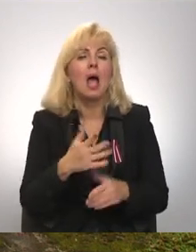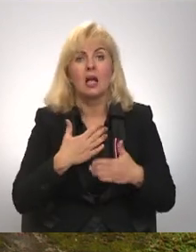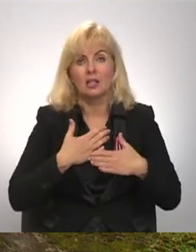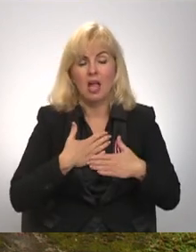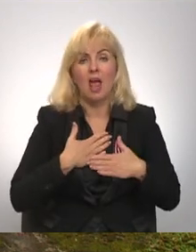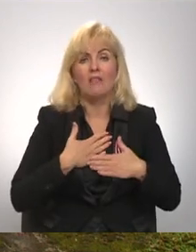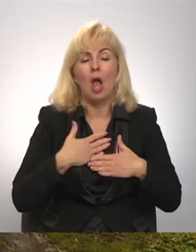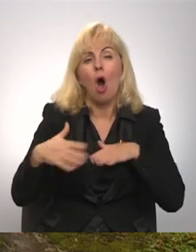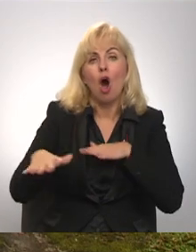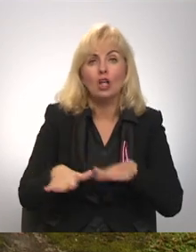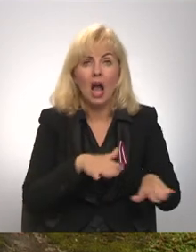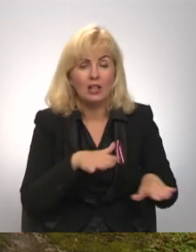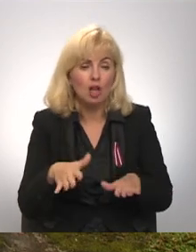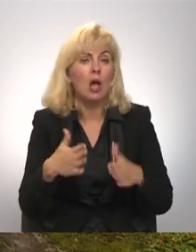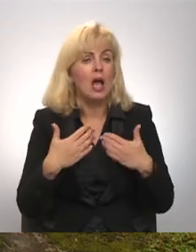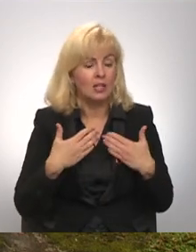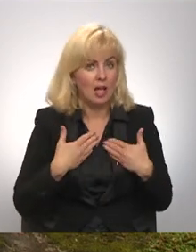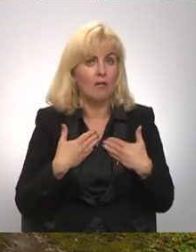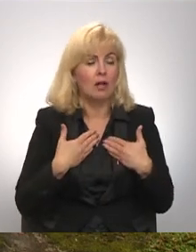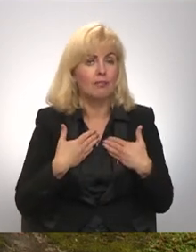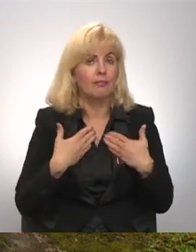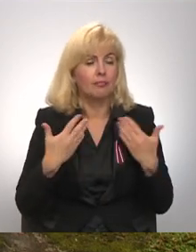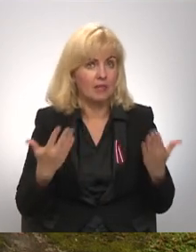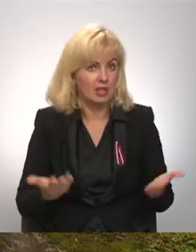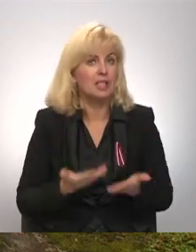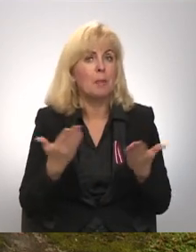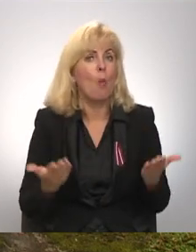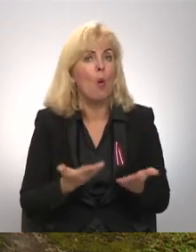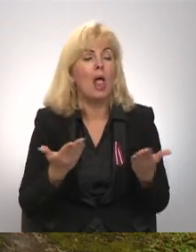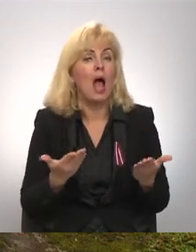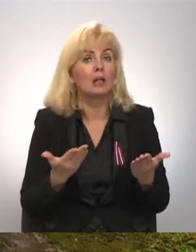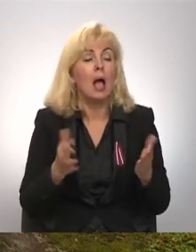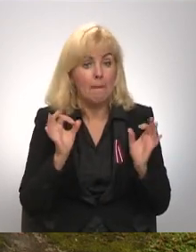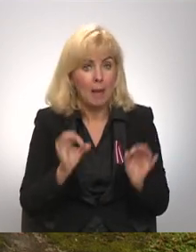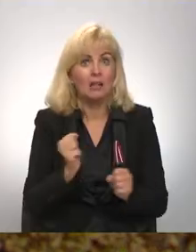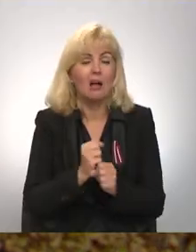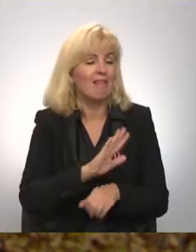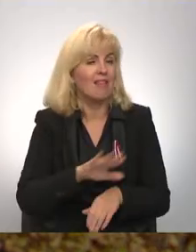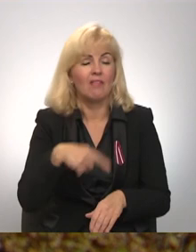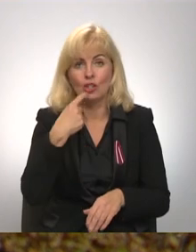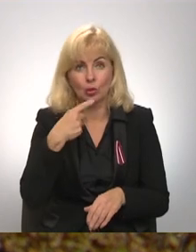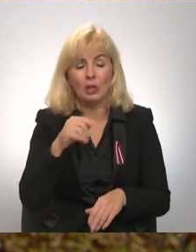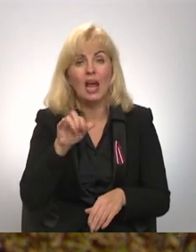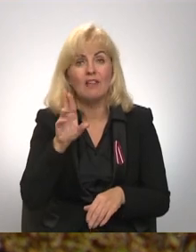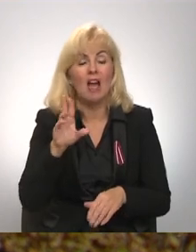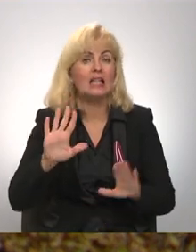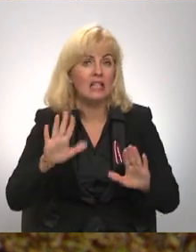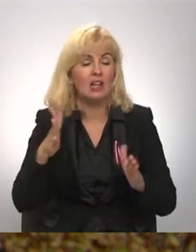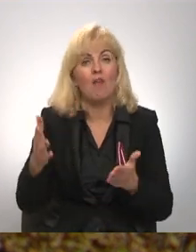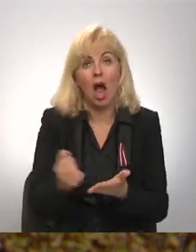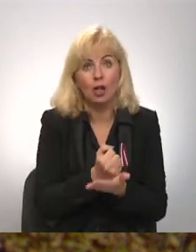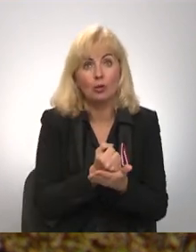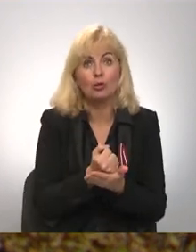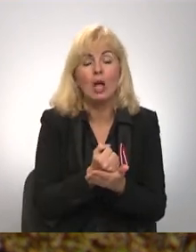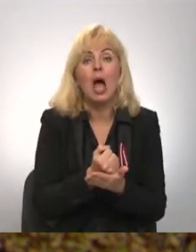organizēt, sevi stimulēt un patiesībā darīt, nevis runāt. Ivetai izdevās atrast arī